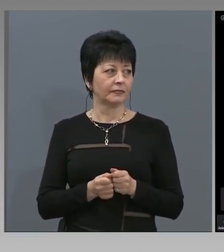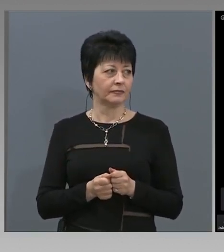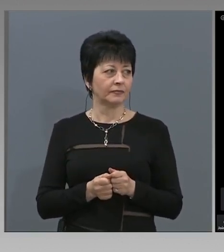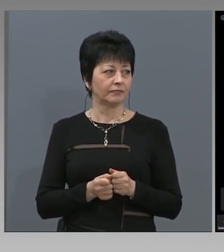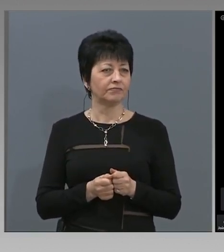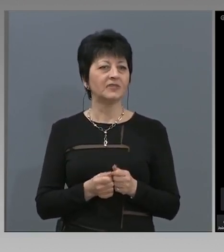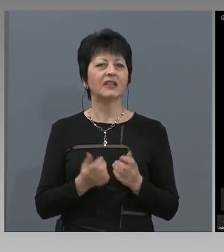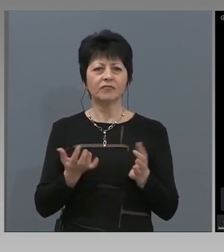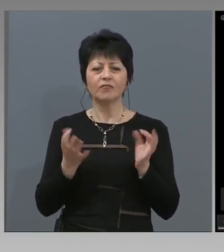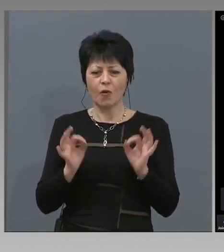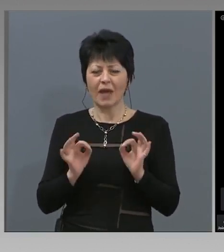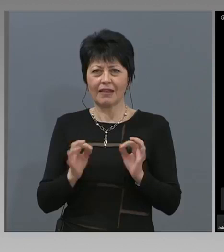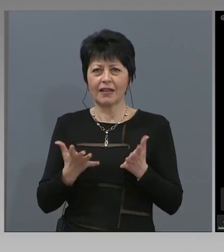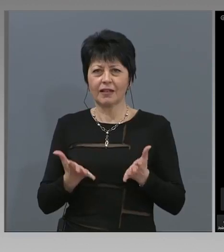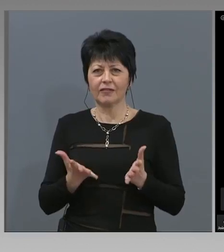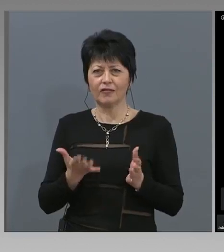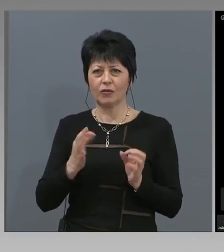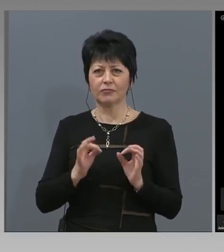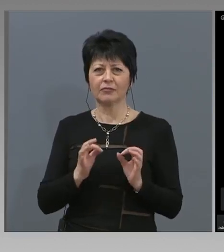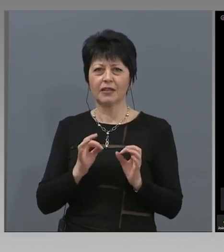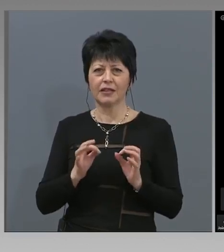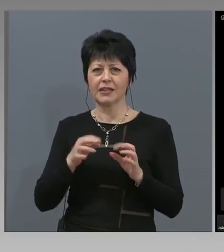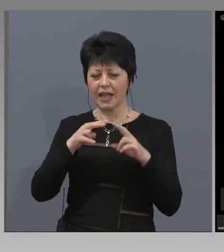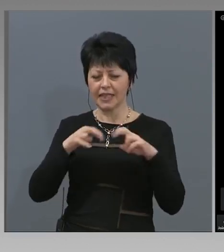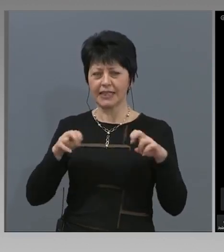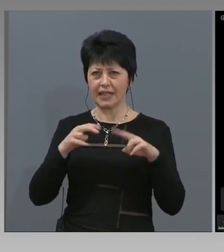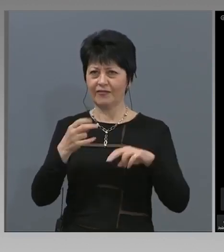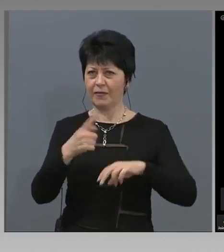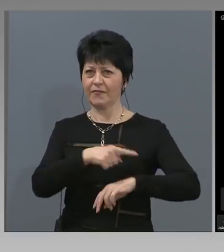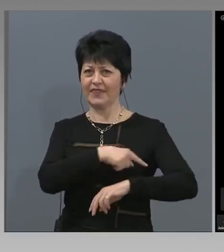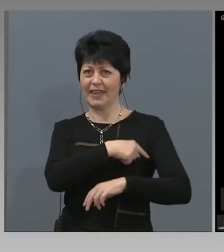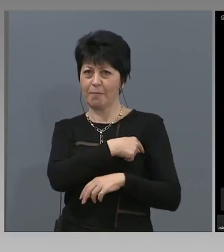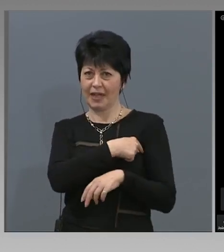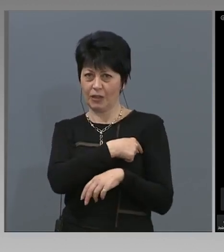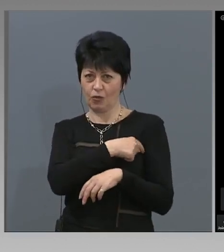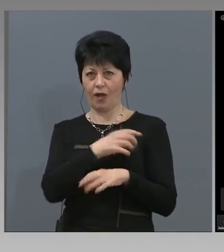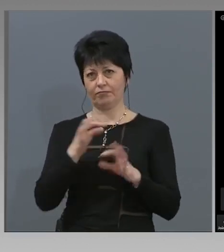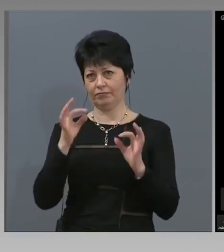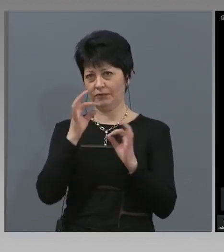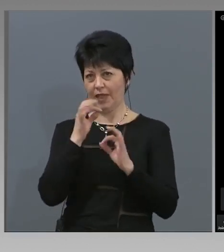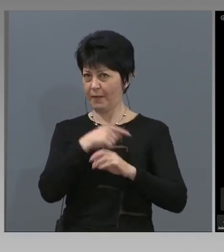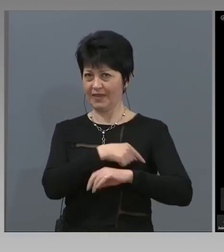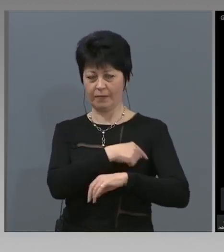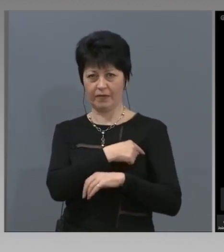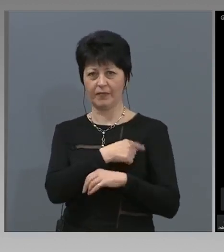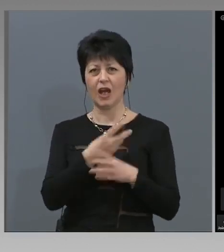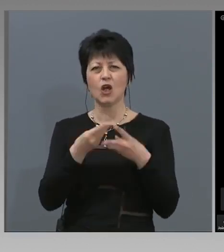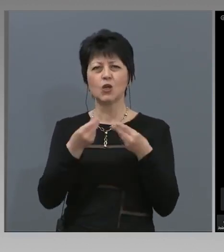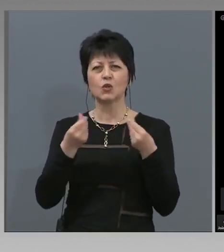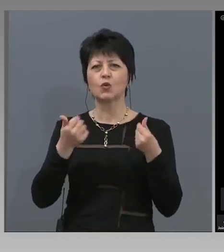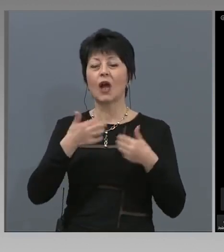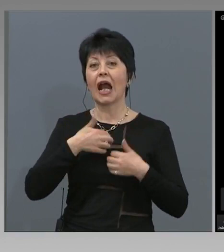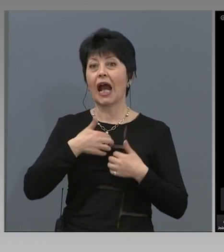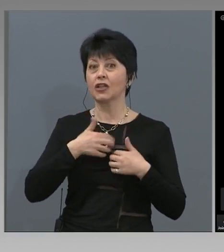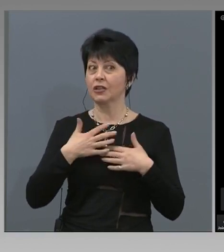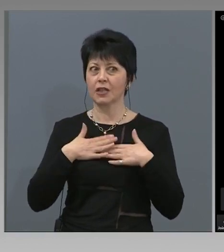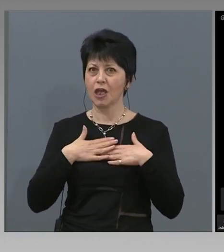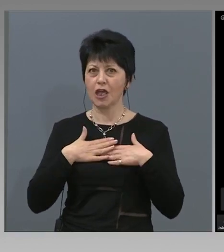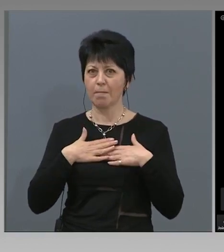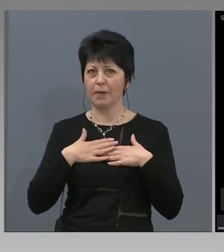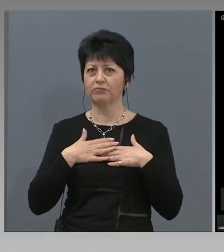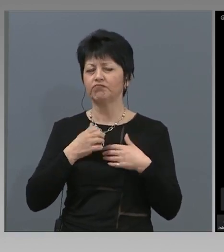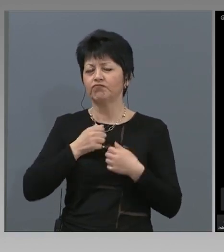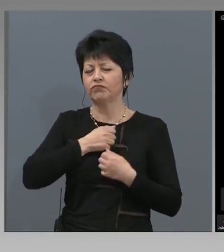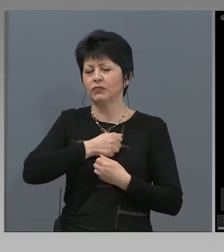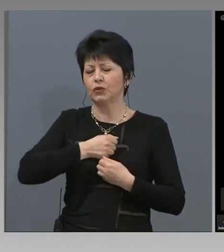реалните симптоми, които на практика се изследват. Температура, прибрълняна температура, суха кашлица, имам, трудност при